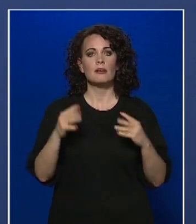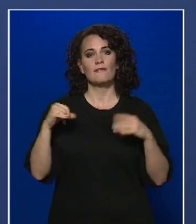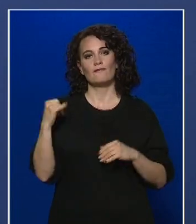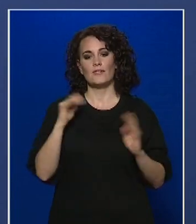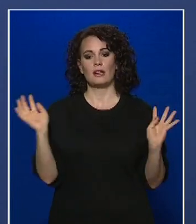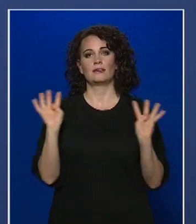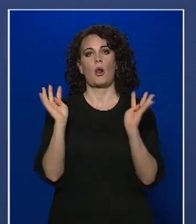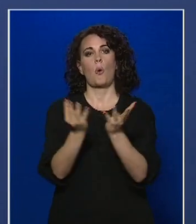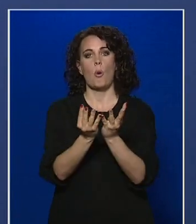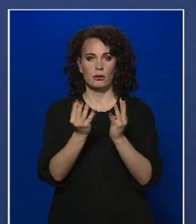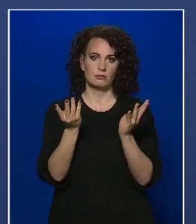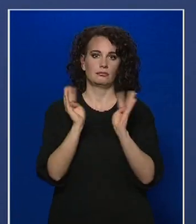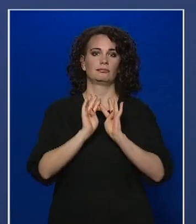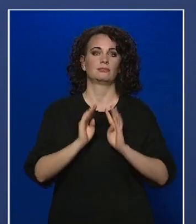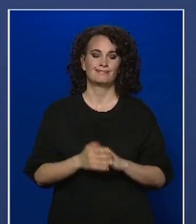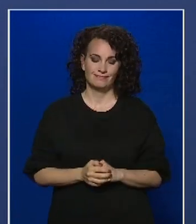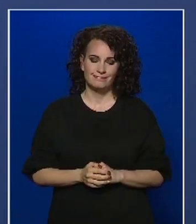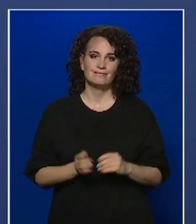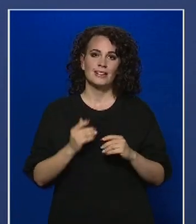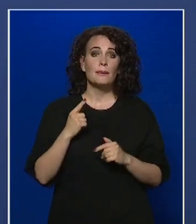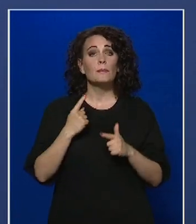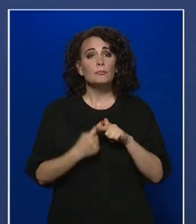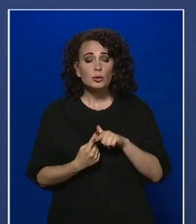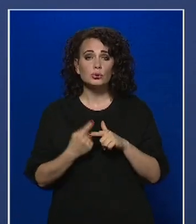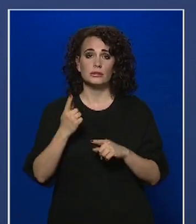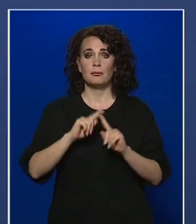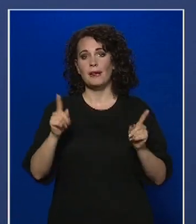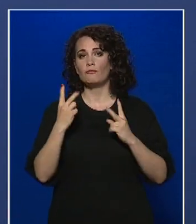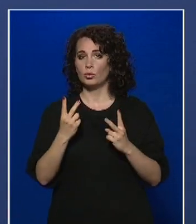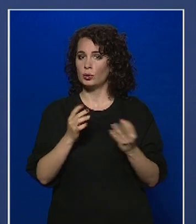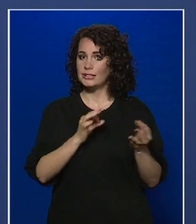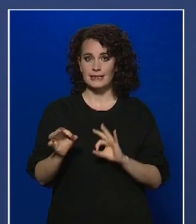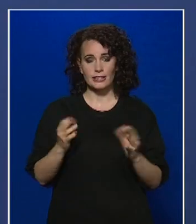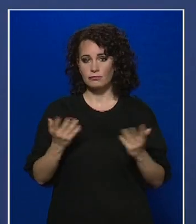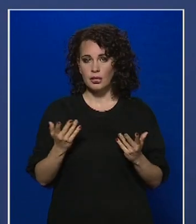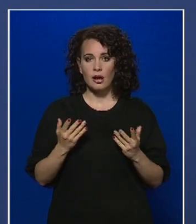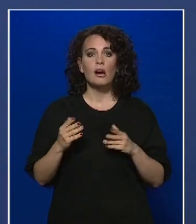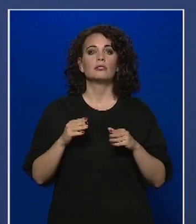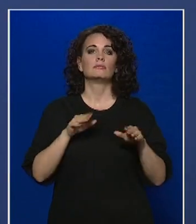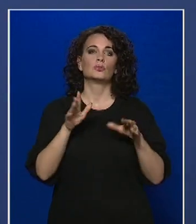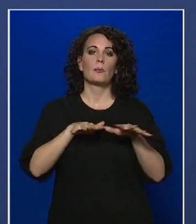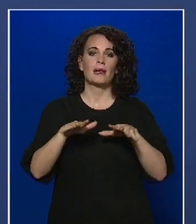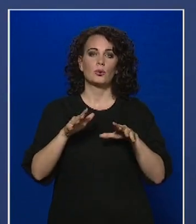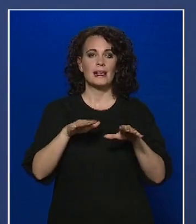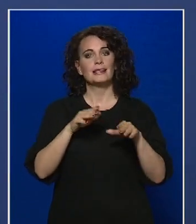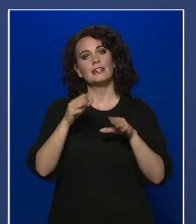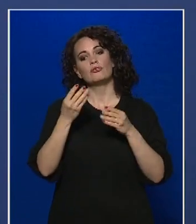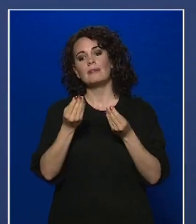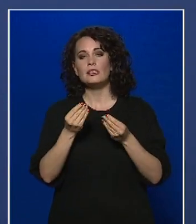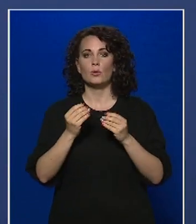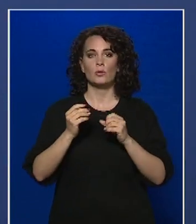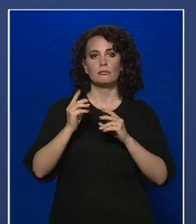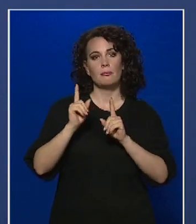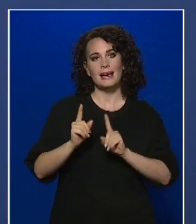történtek, illetve a másik jelentőség teljes intézkedés volt, a tömegközlekedési eszközöknek a megálló helyein a